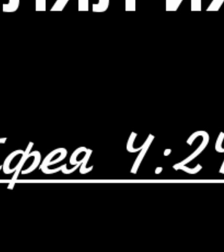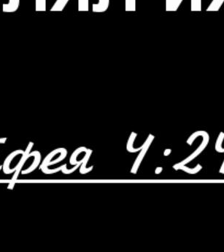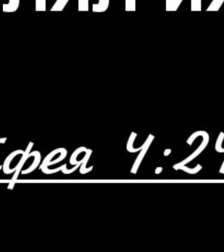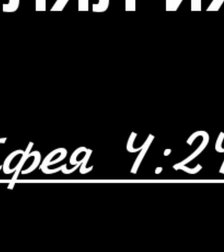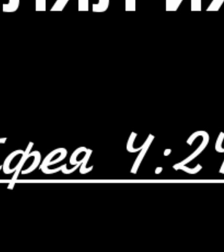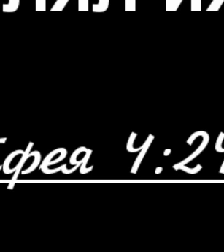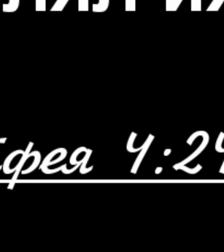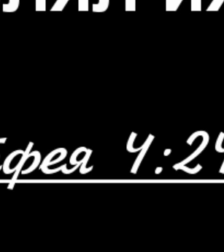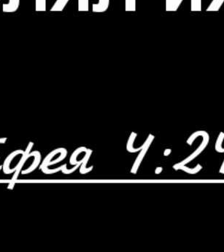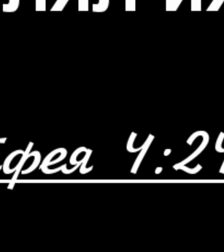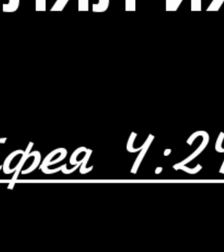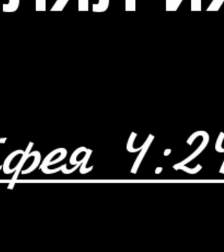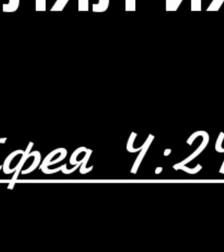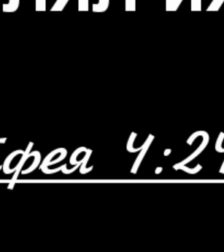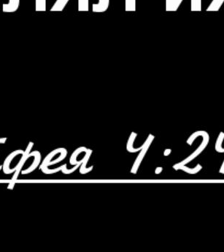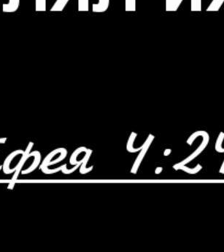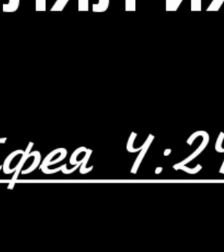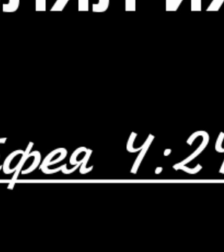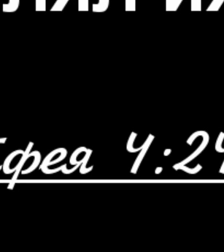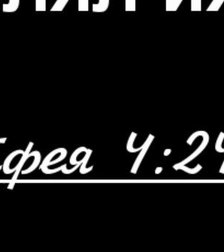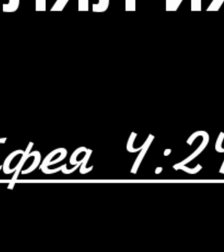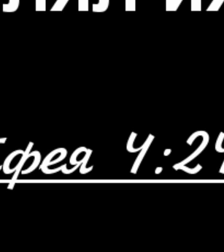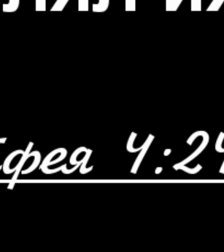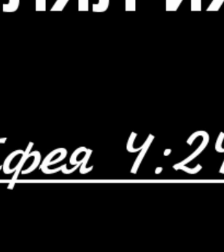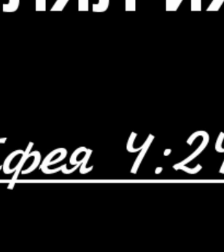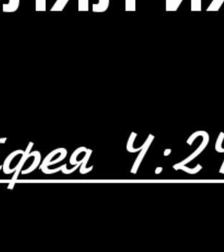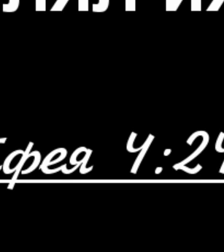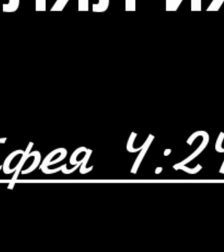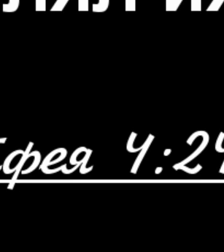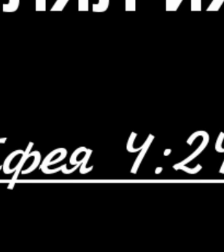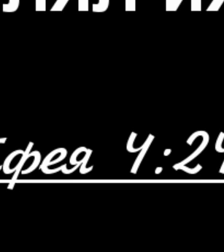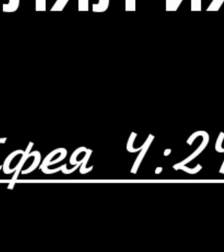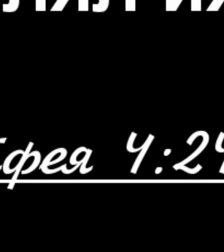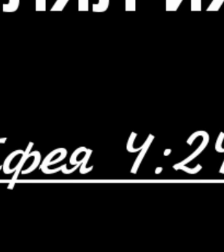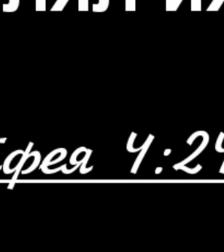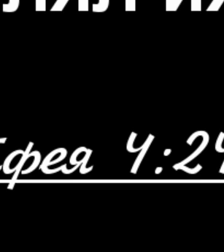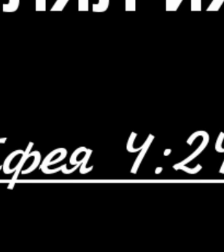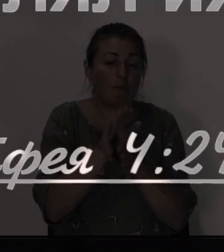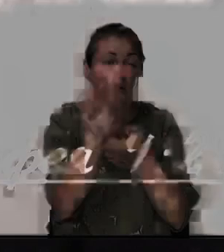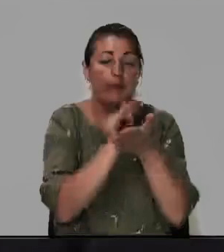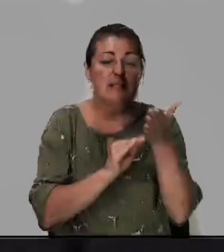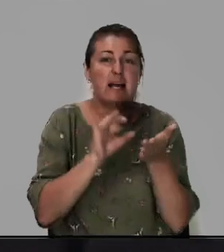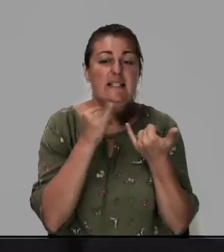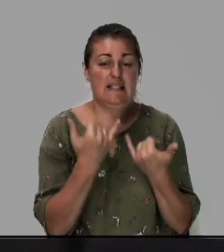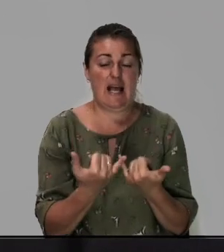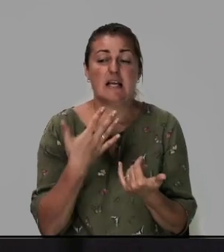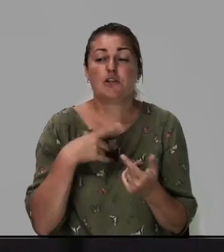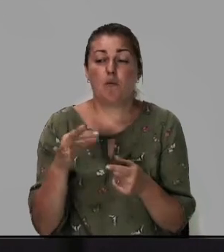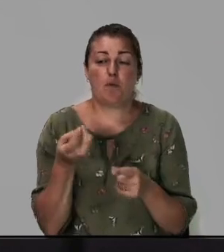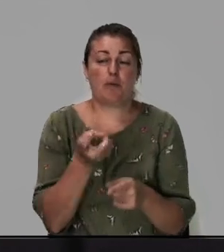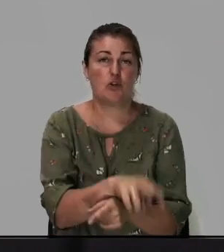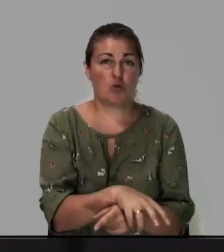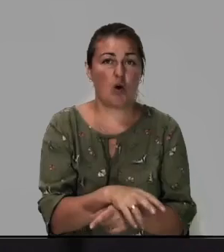Итак, мы обратим внимание, что Иисус сказал, «Ныне исполнилось Писание Сия, для чего Он пришел».